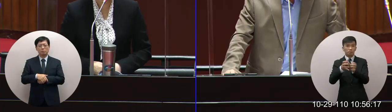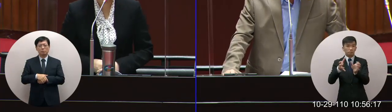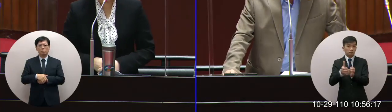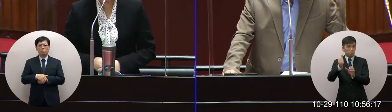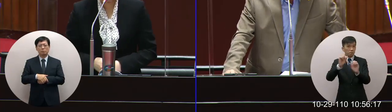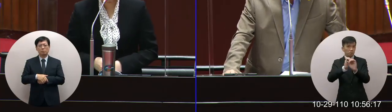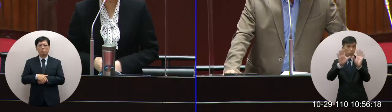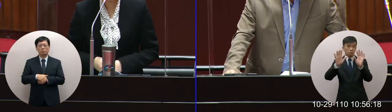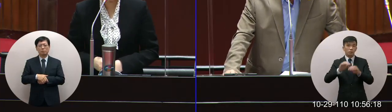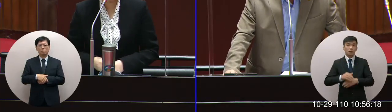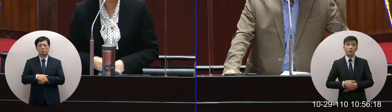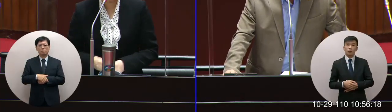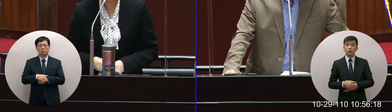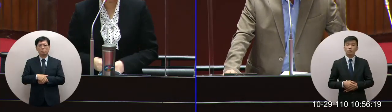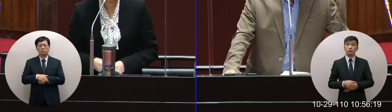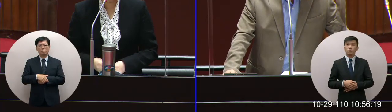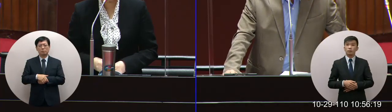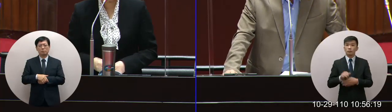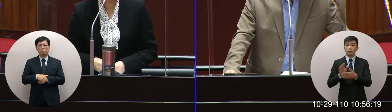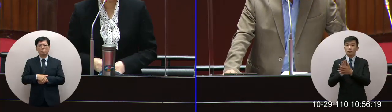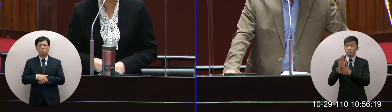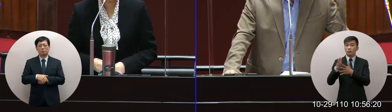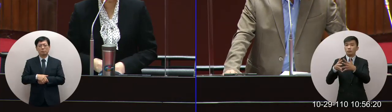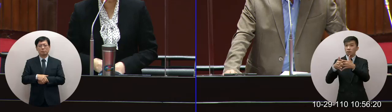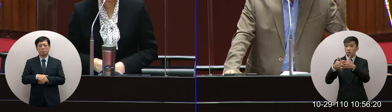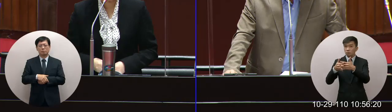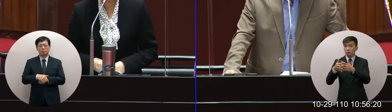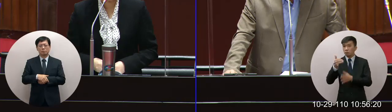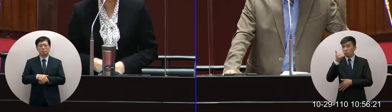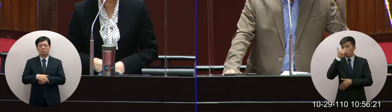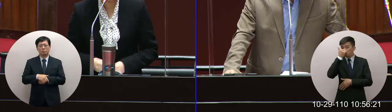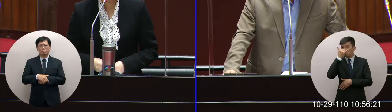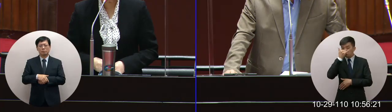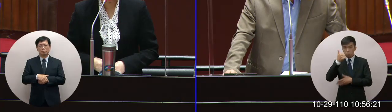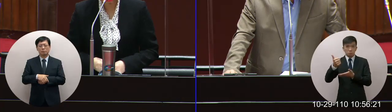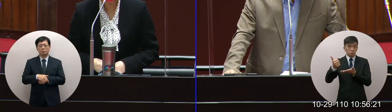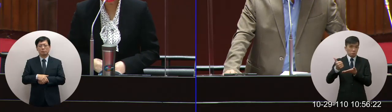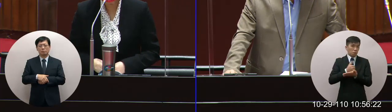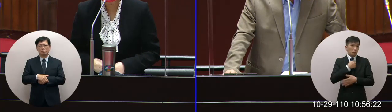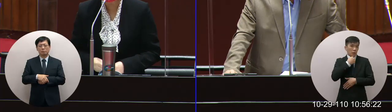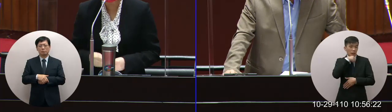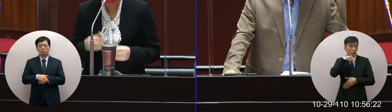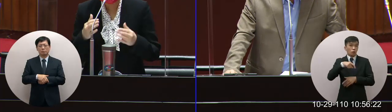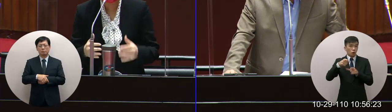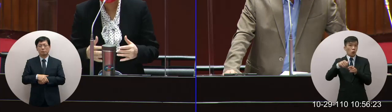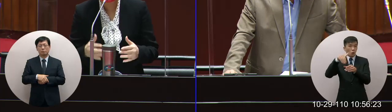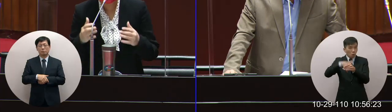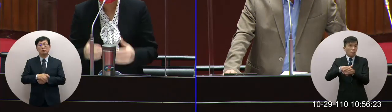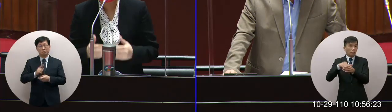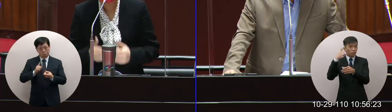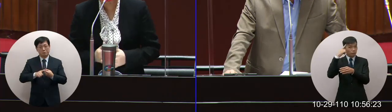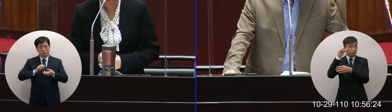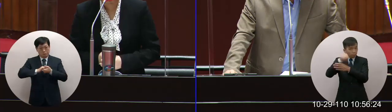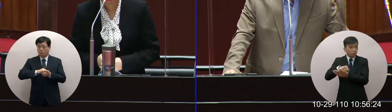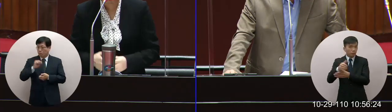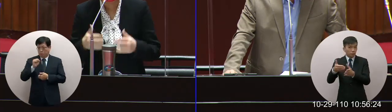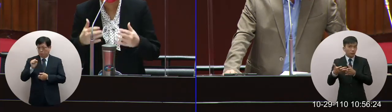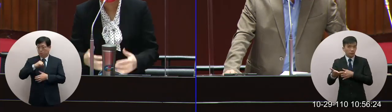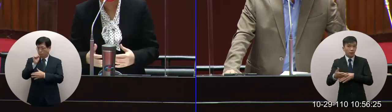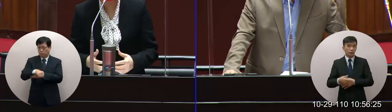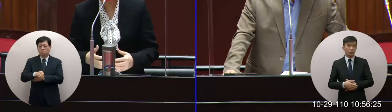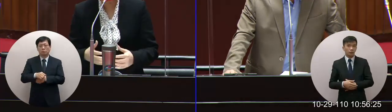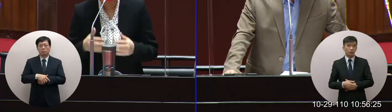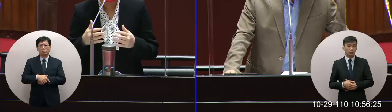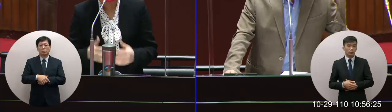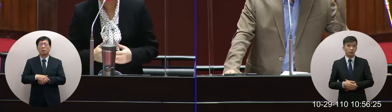有關於這個美豬進口的這一題公投能不能同意沒有錯這一定不能同意